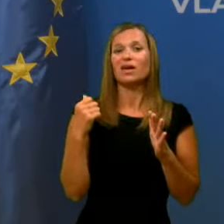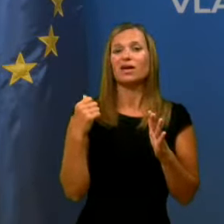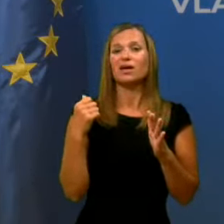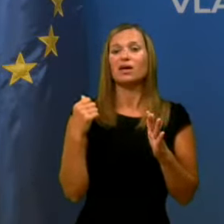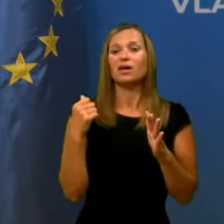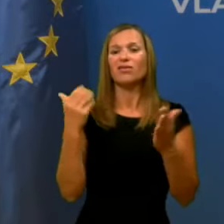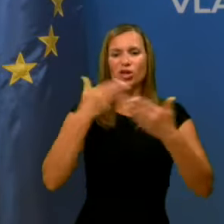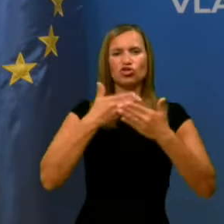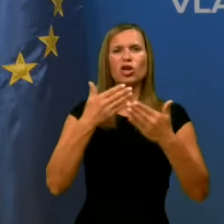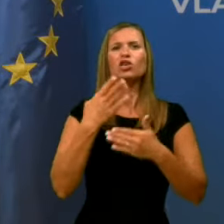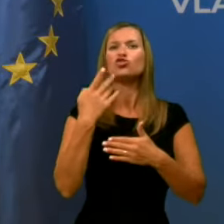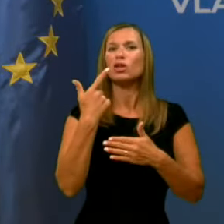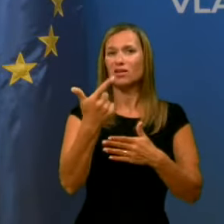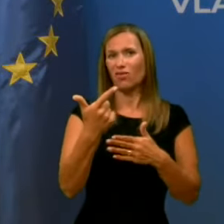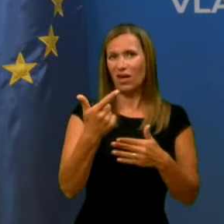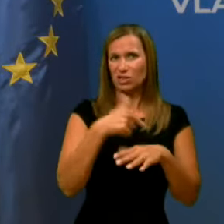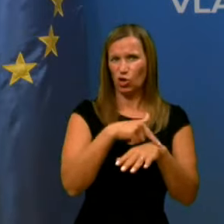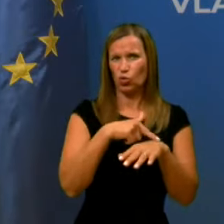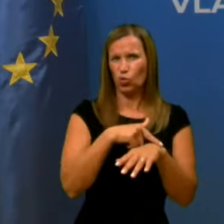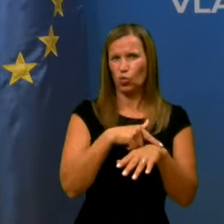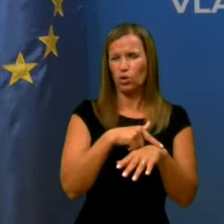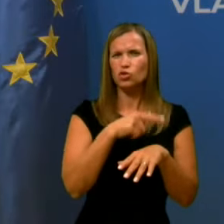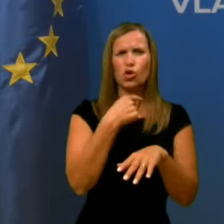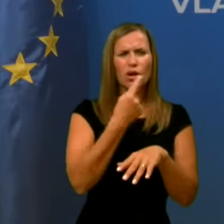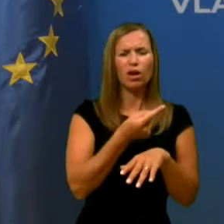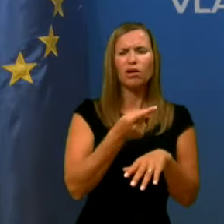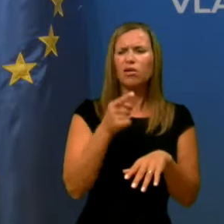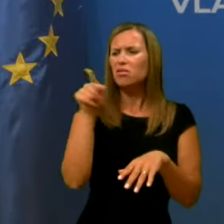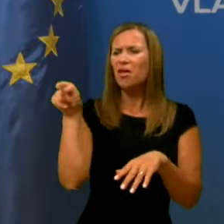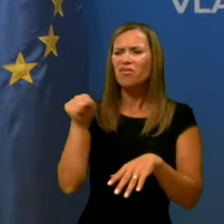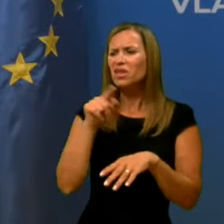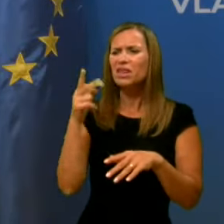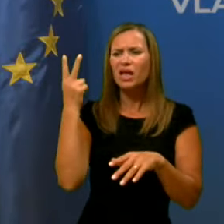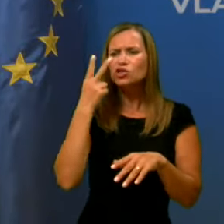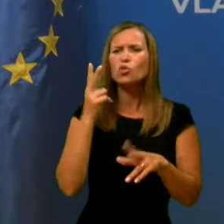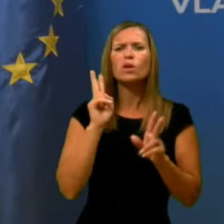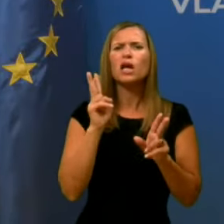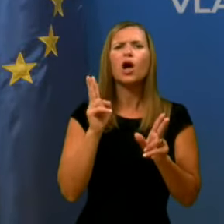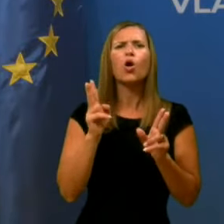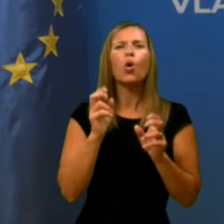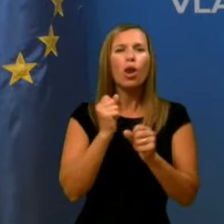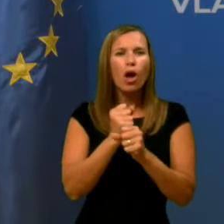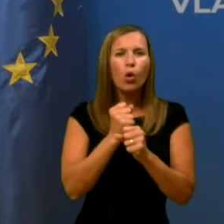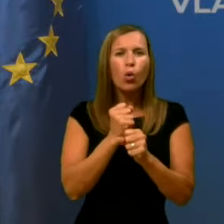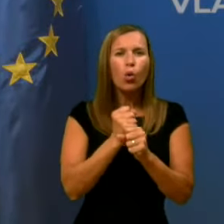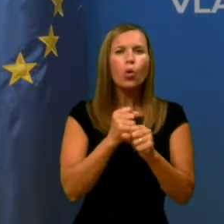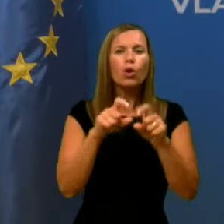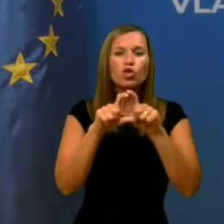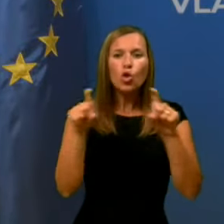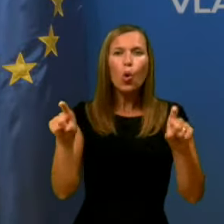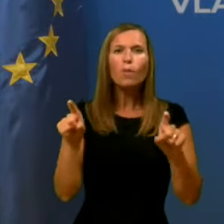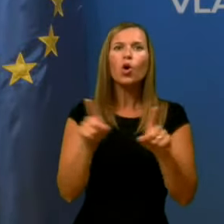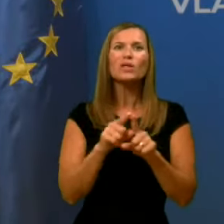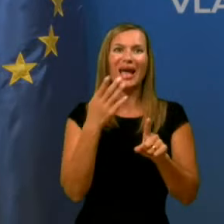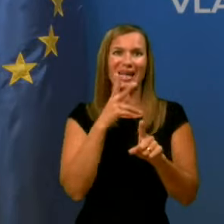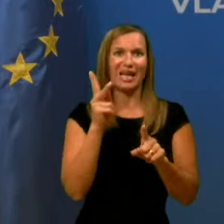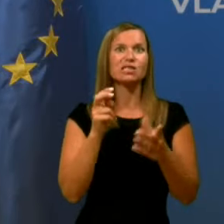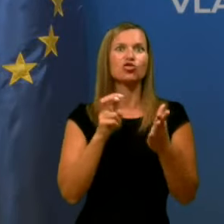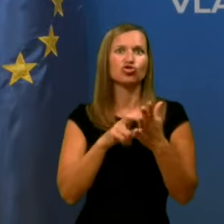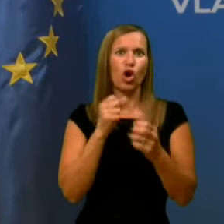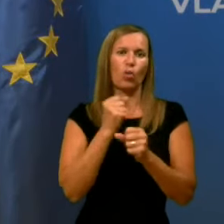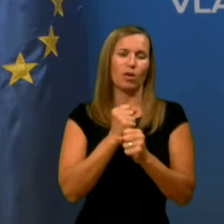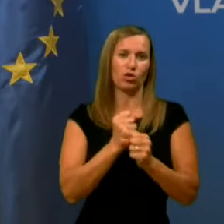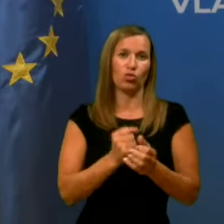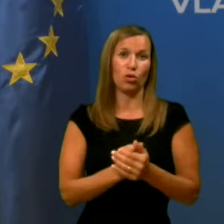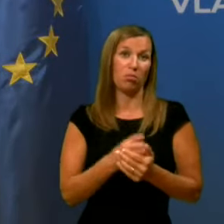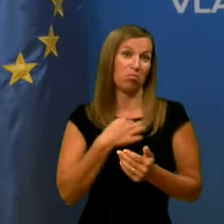24. rekel, da sploh ne razumete, kako lahko tak dom, kot kar je hrastniš, ki še obratuje. A ni vlada